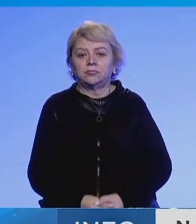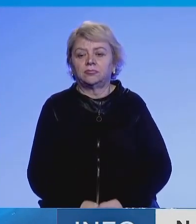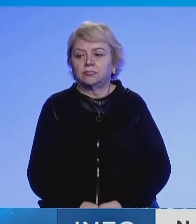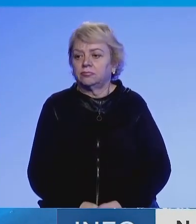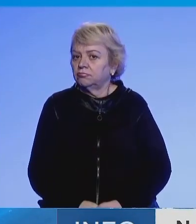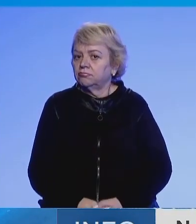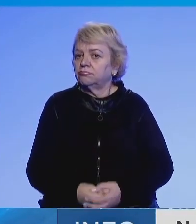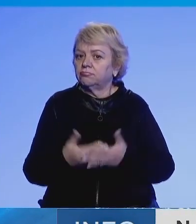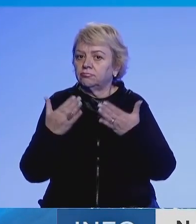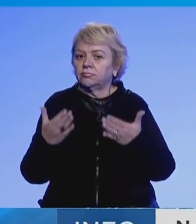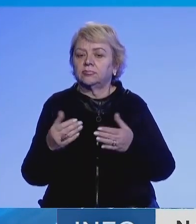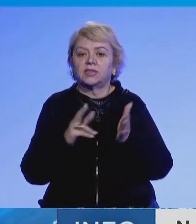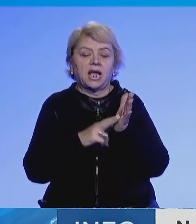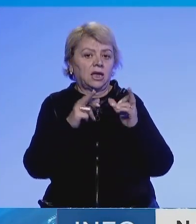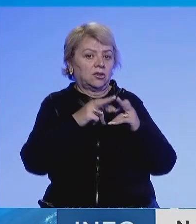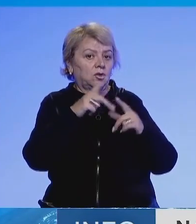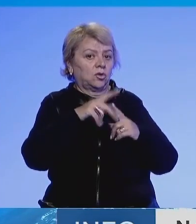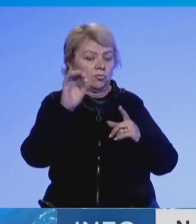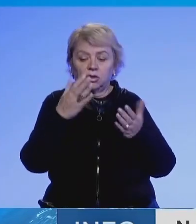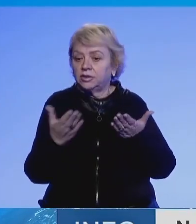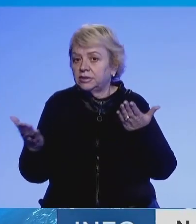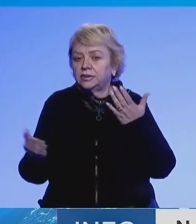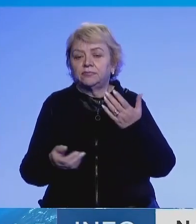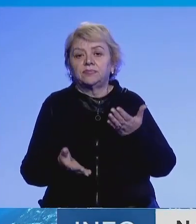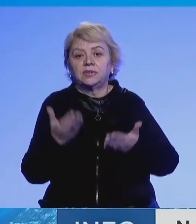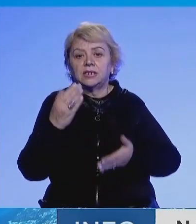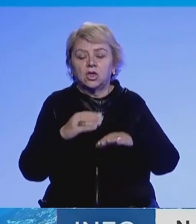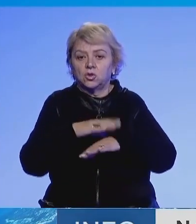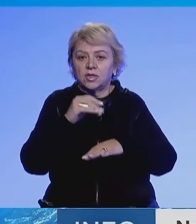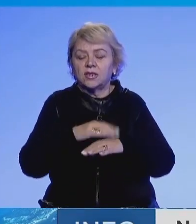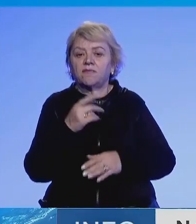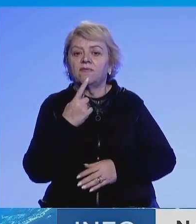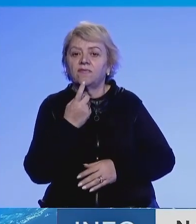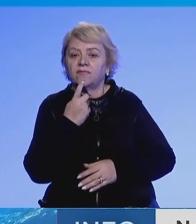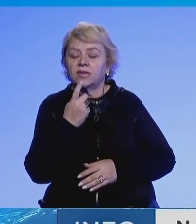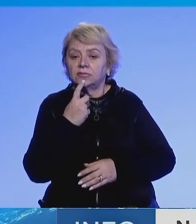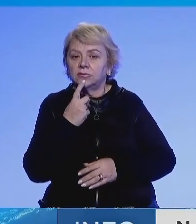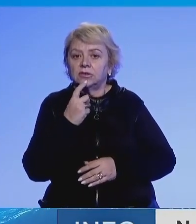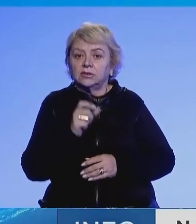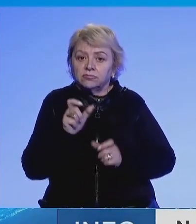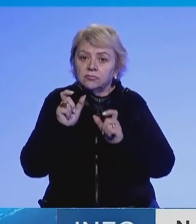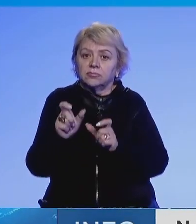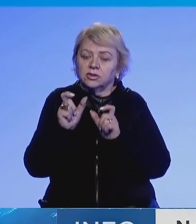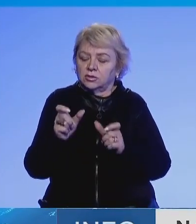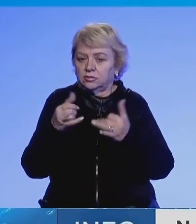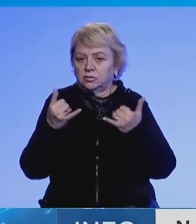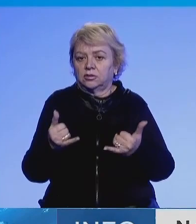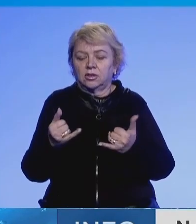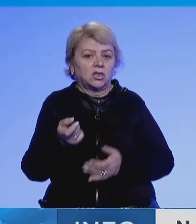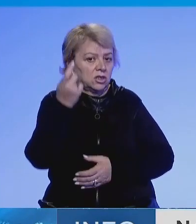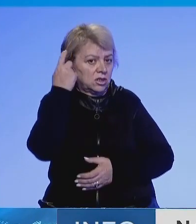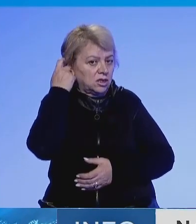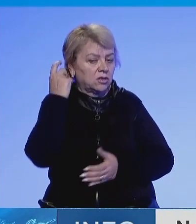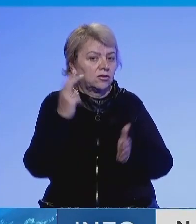Se aleatët e Natos do të veproni nëse Suedia dhe Finlanda do tishin në presion, e ka thënë sot sekretari